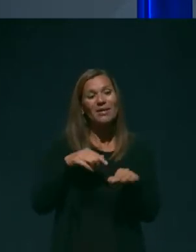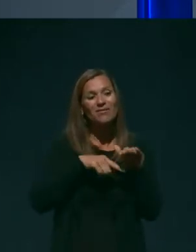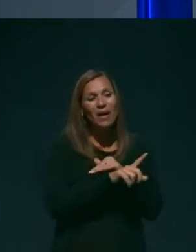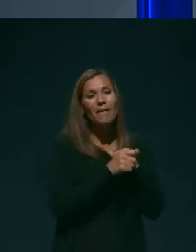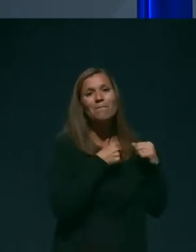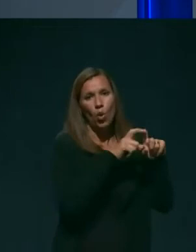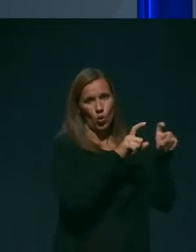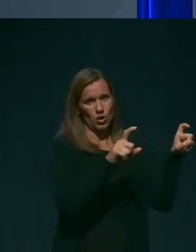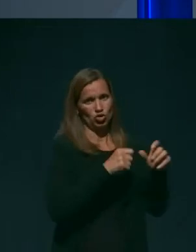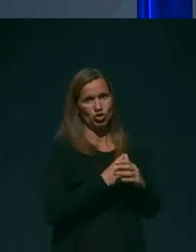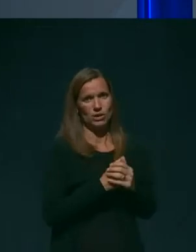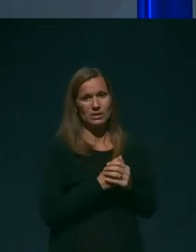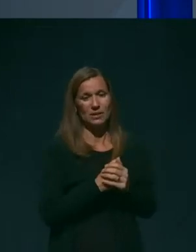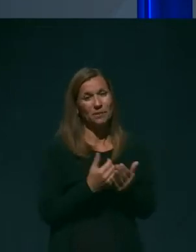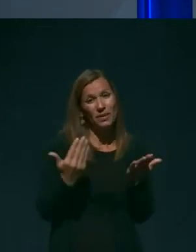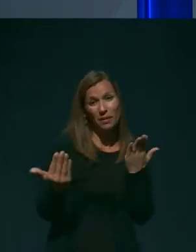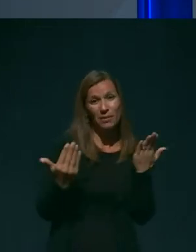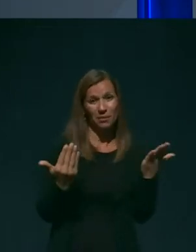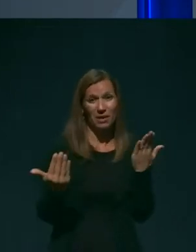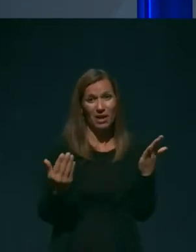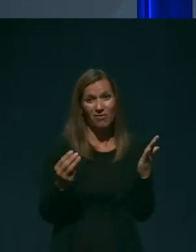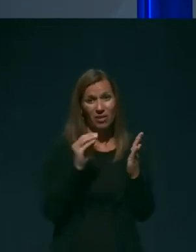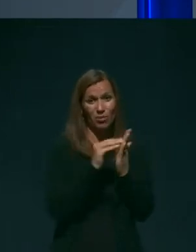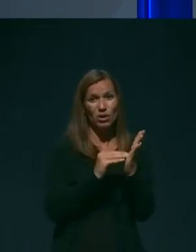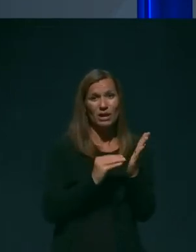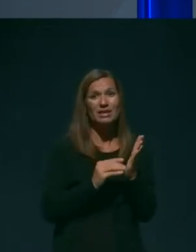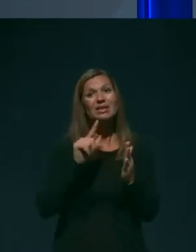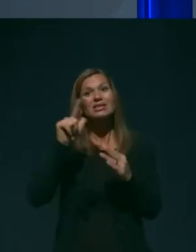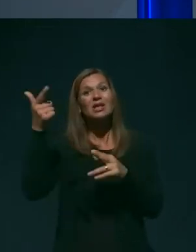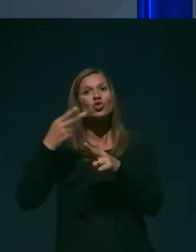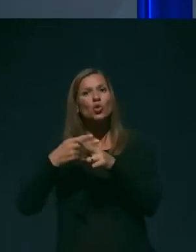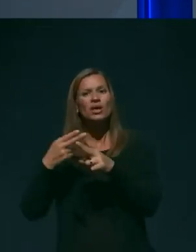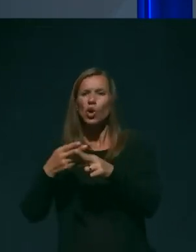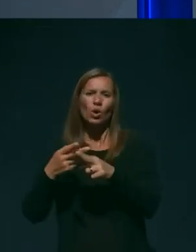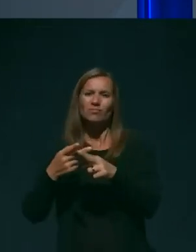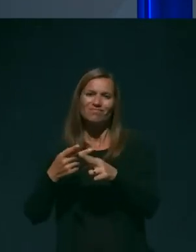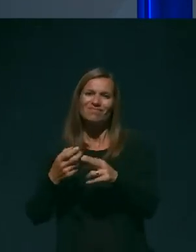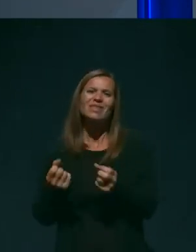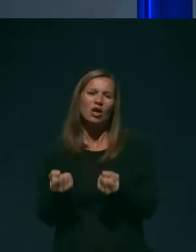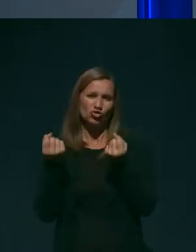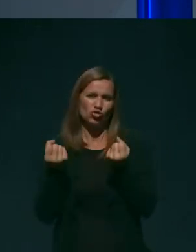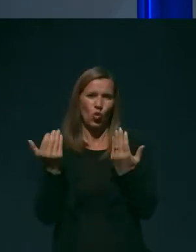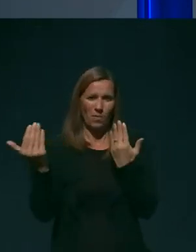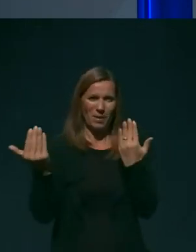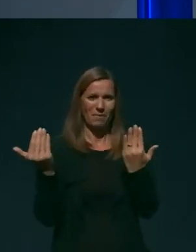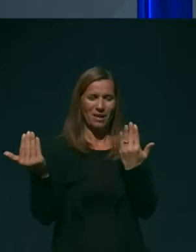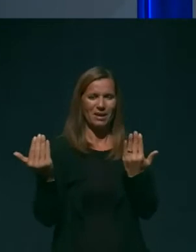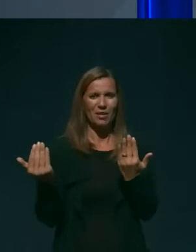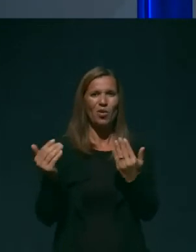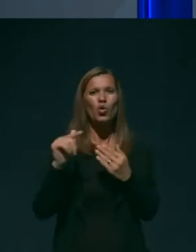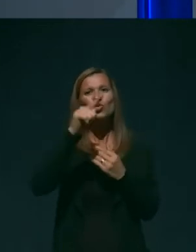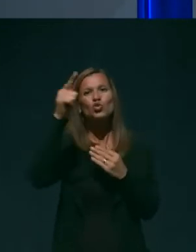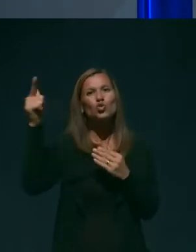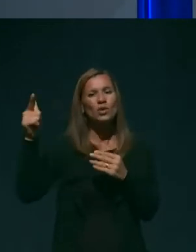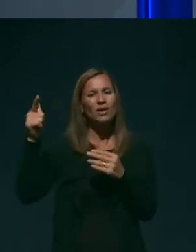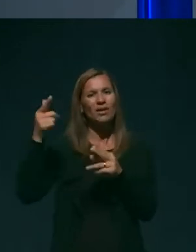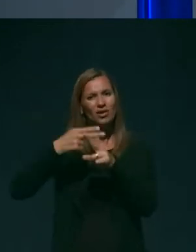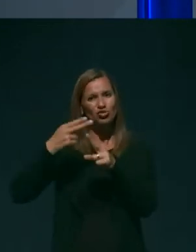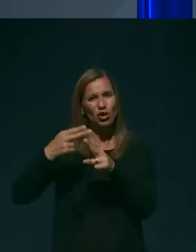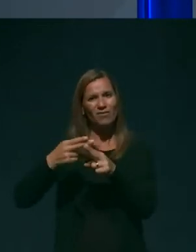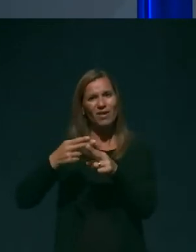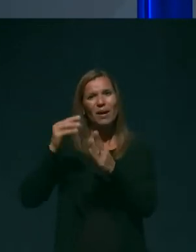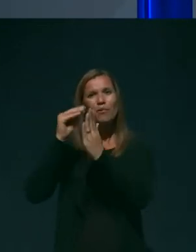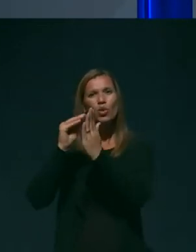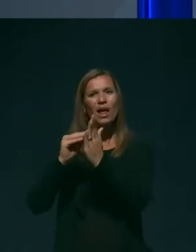Zdaj primerjave teh podatkov se tujino so težavne, ker se podatki ponekod nanašajo na, oziroma ni